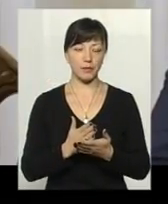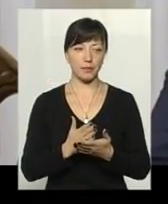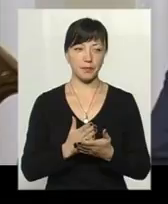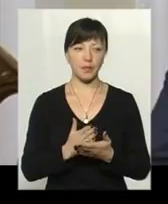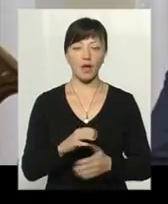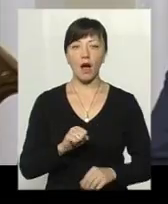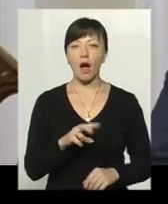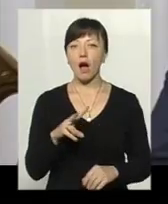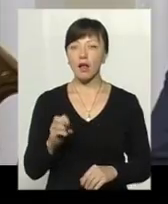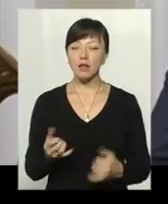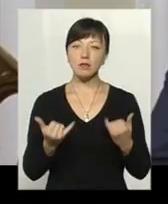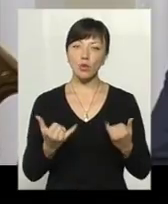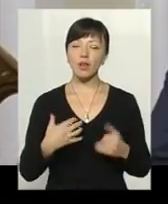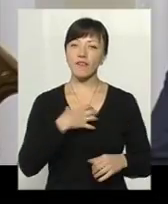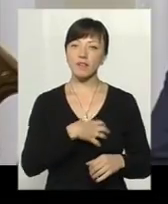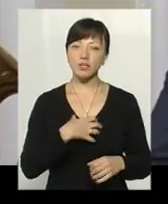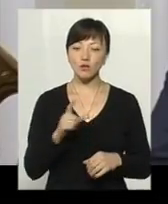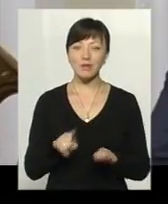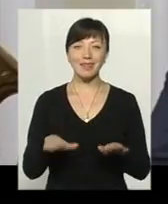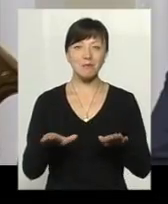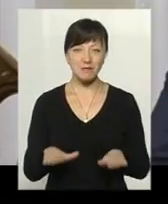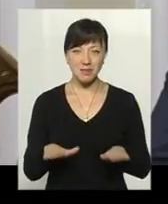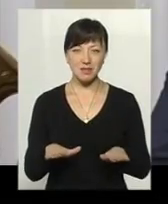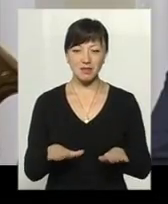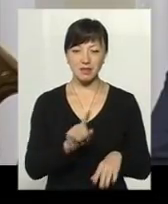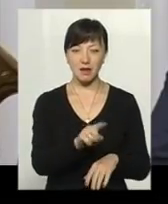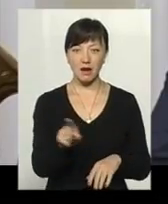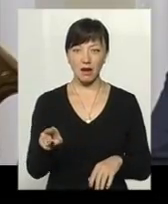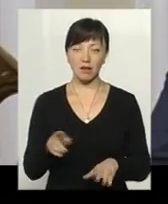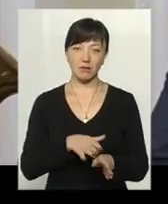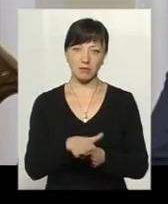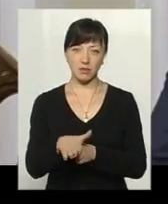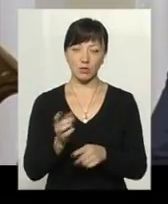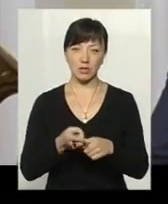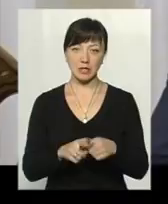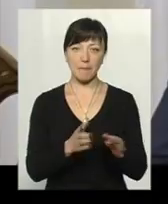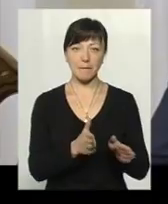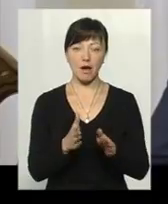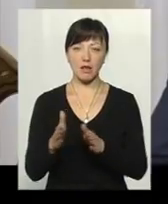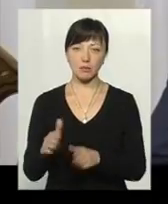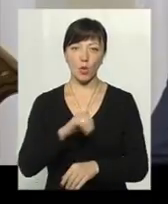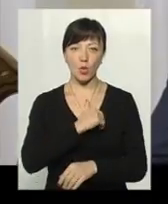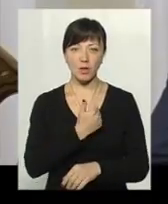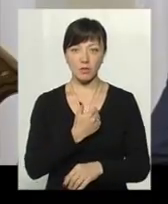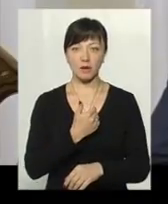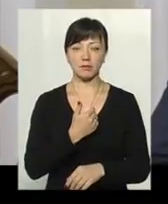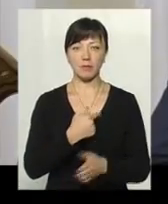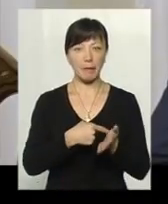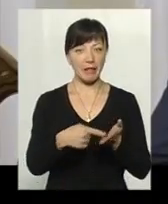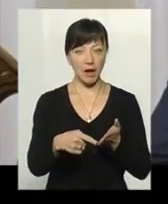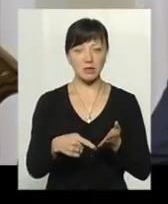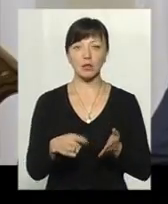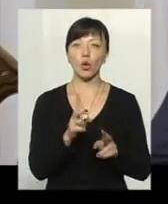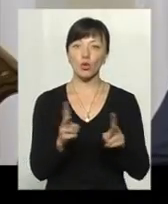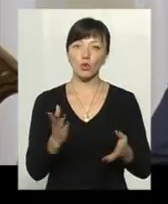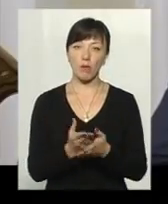Але сьогодні дуже важливо, щоб ми на місцях реалізували ці механізми. Я ще раз хотів би підкреслити, що той, хто має